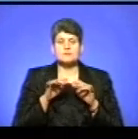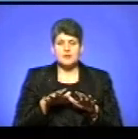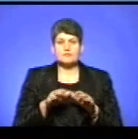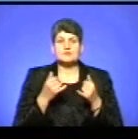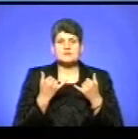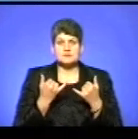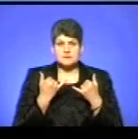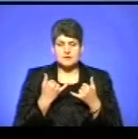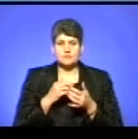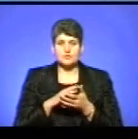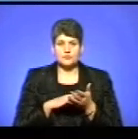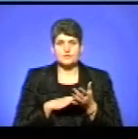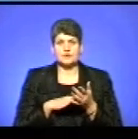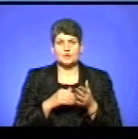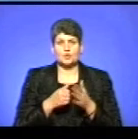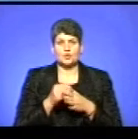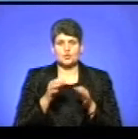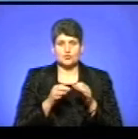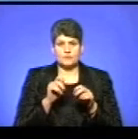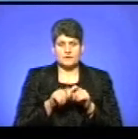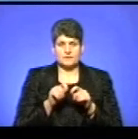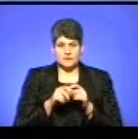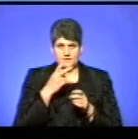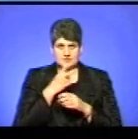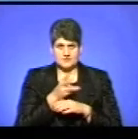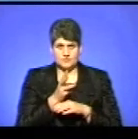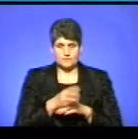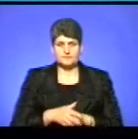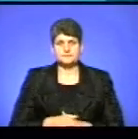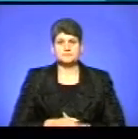Наразі триває досудове розслідування. І пропоную подивитися відеоматеріал.